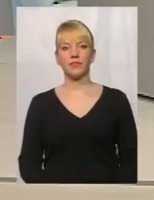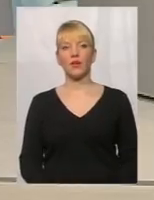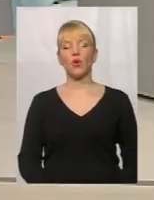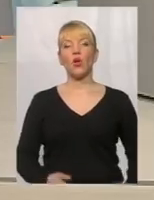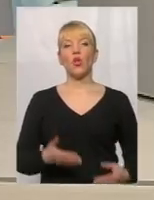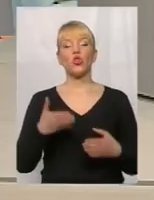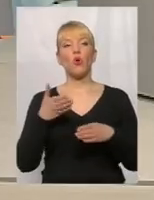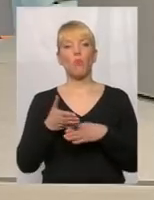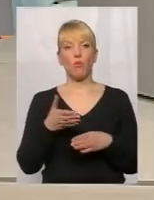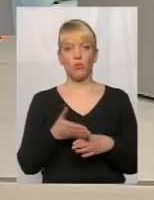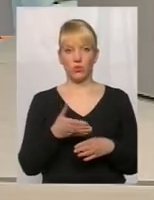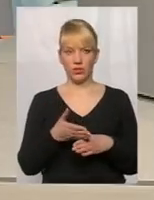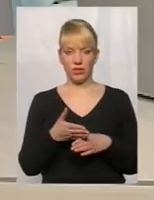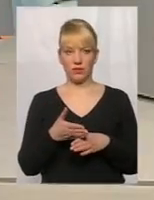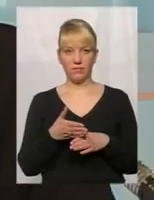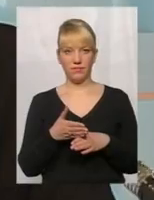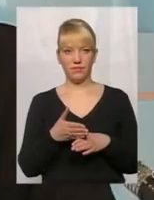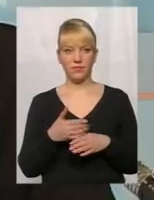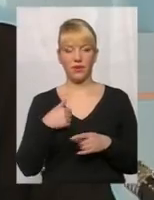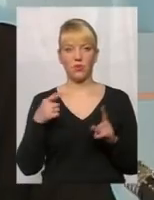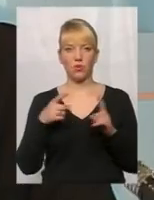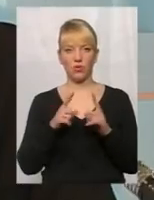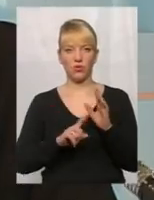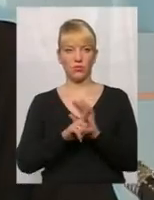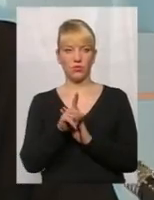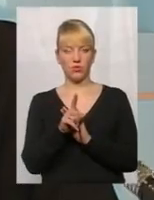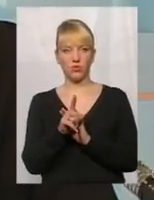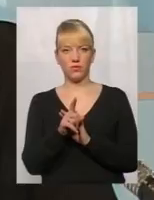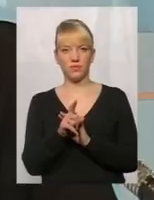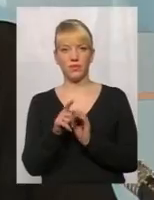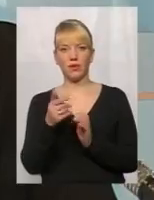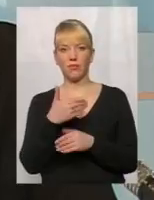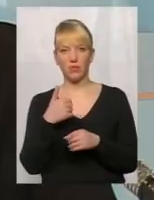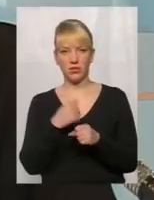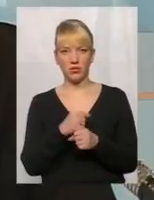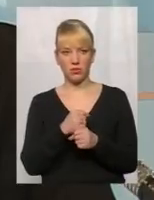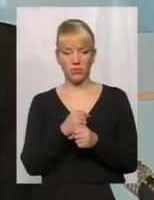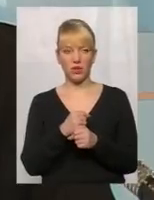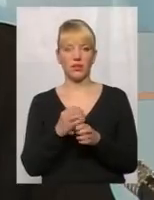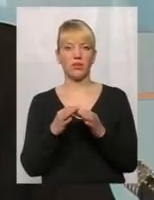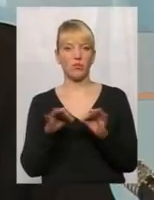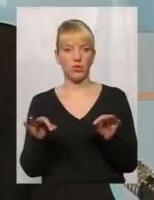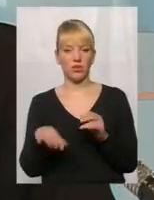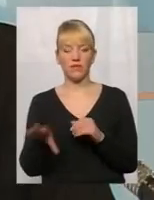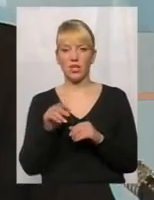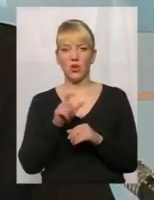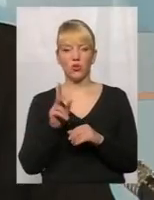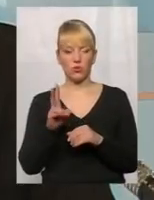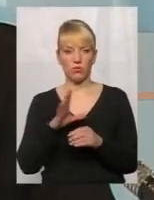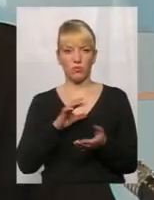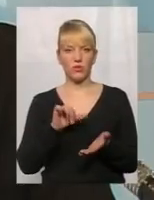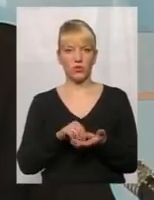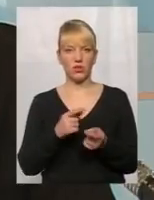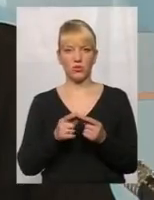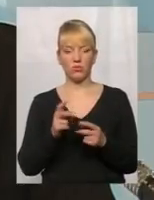Допомогти, я коротко почну, дивіться, як ми зробили. Ми зробили абсолютно демократично. Всі люди, які були присутні на